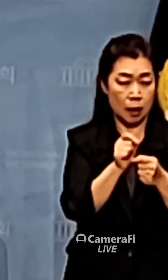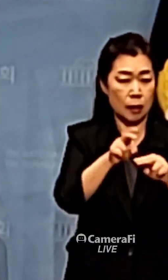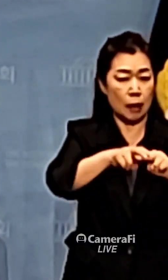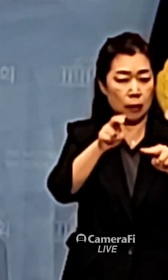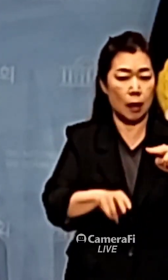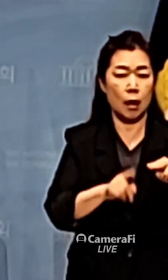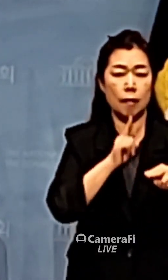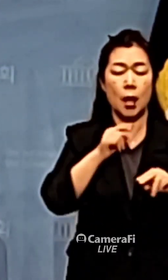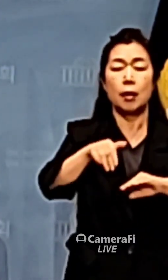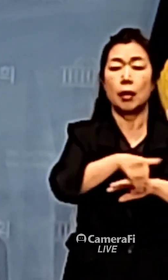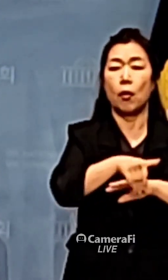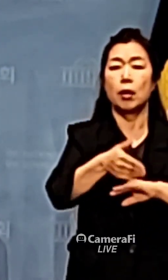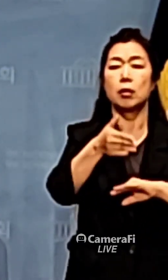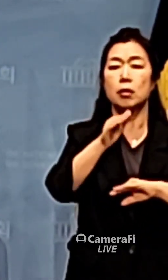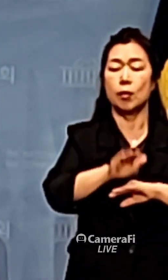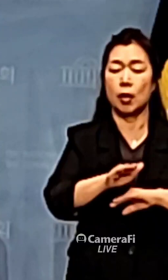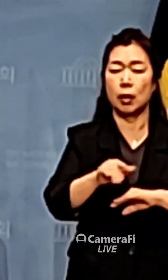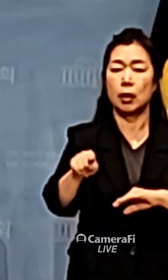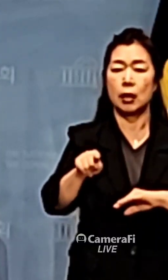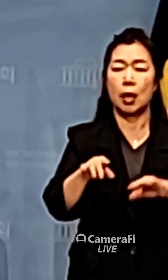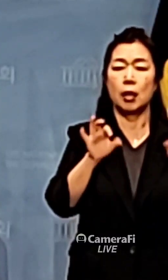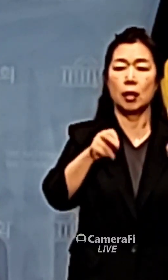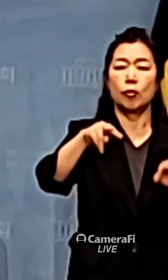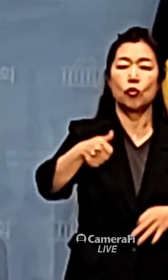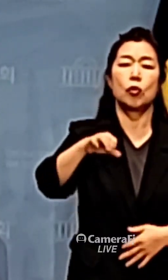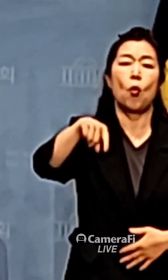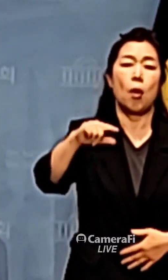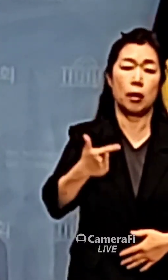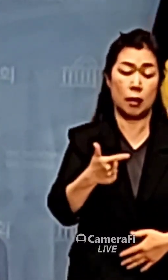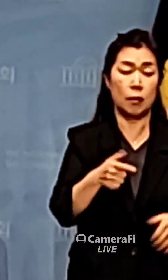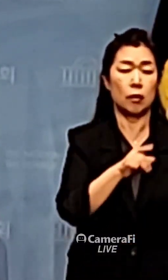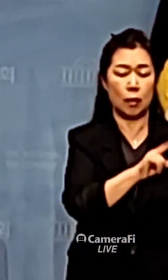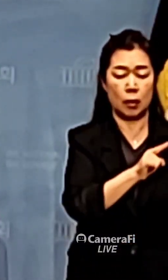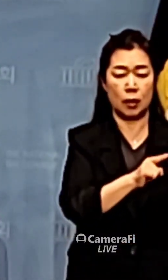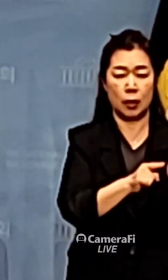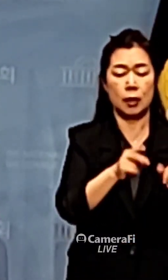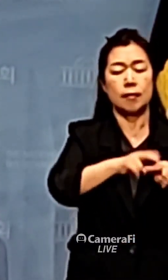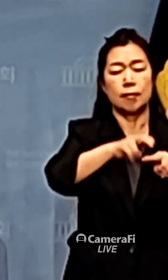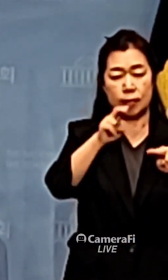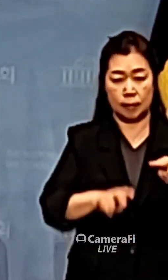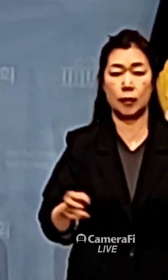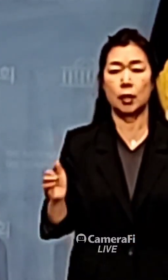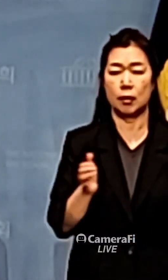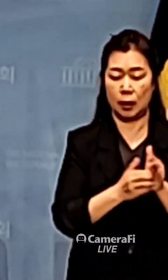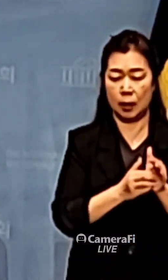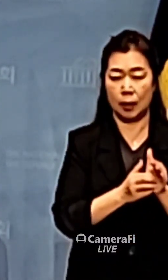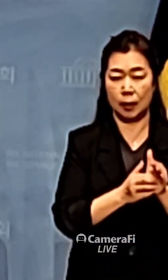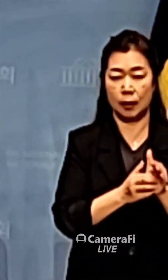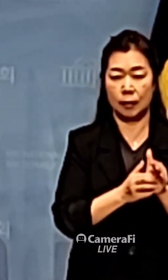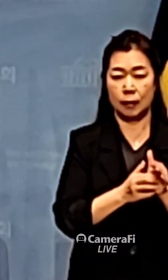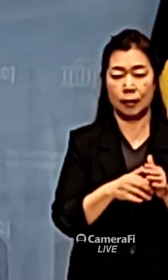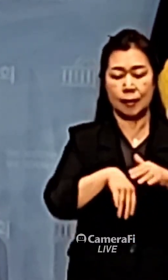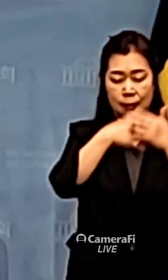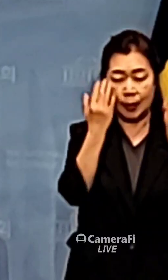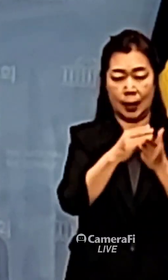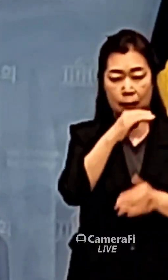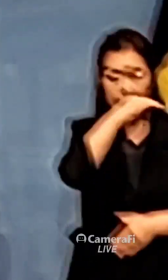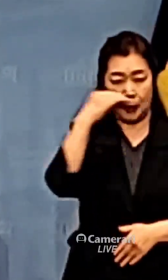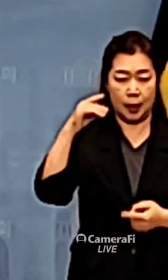김순환 자치분권위원장도 임식을 했습니다. 사퇴의 규정입니다.